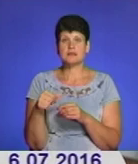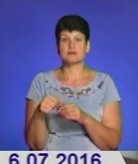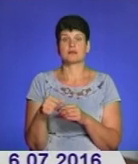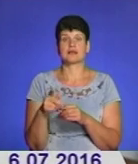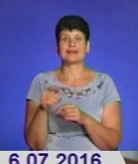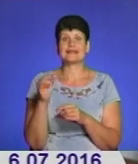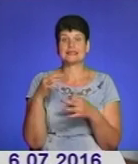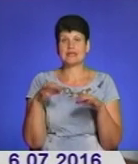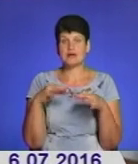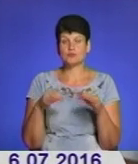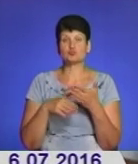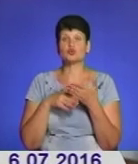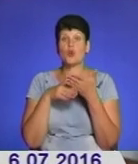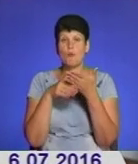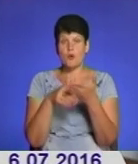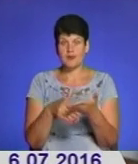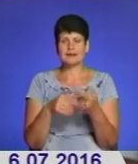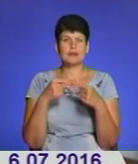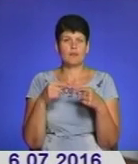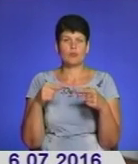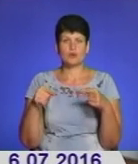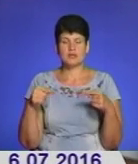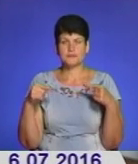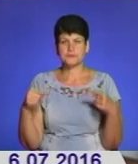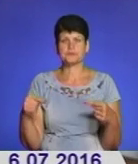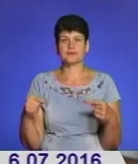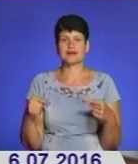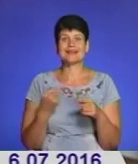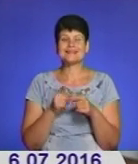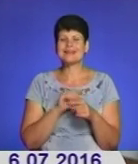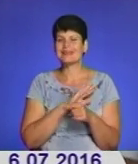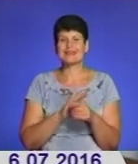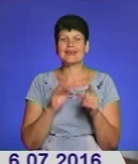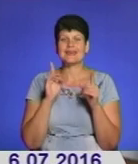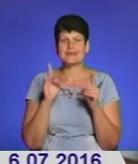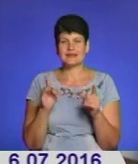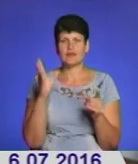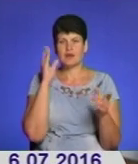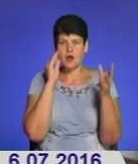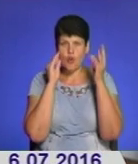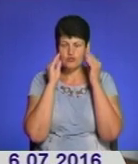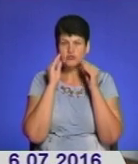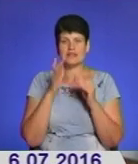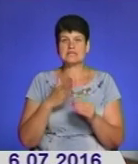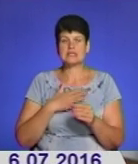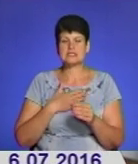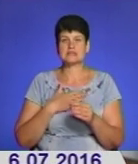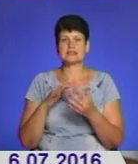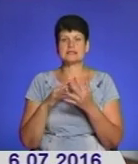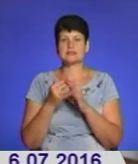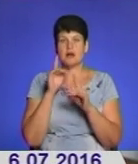транспортом допомагати всілякою, бо це не тільки, ми розраховували такий, що це не тільки вона сільська рада дедеркальства,